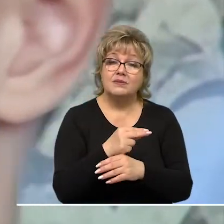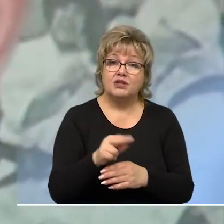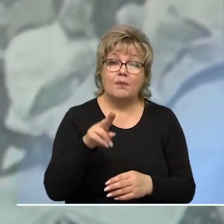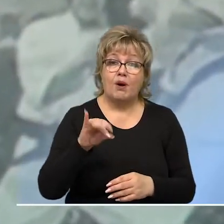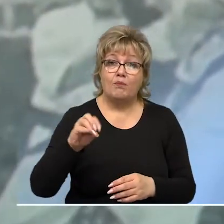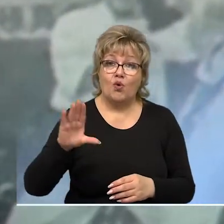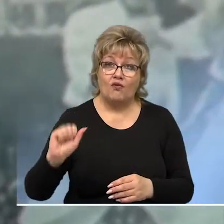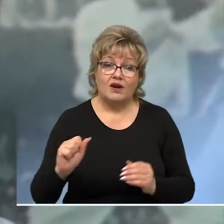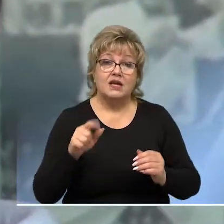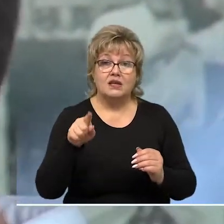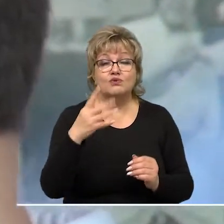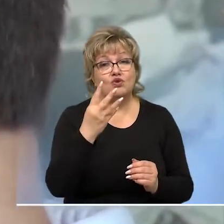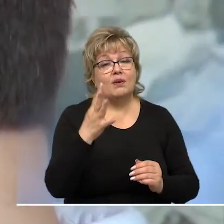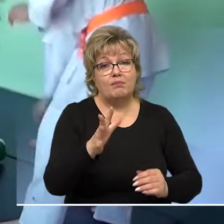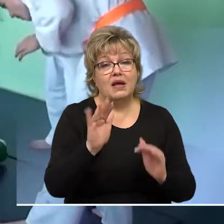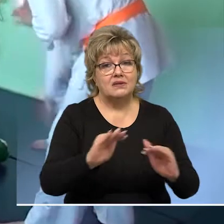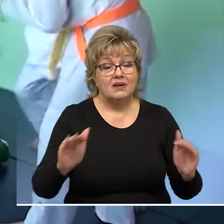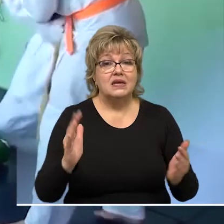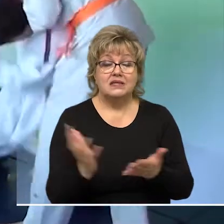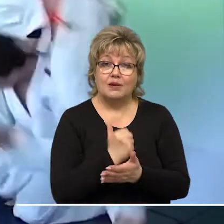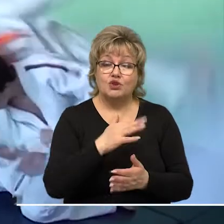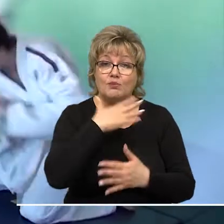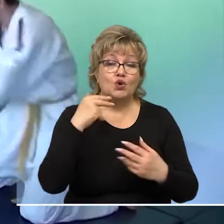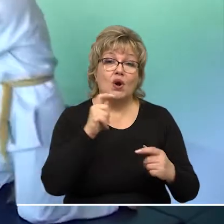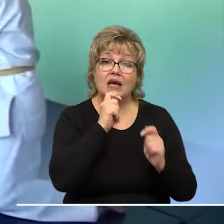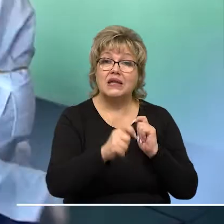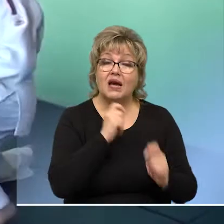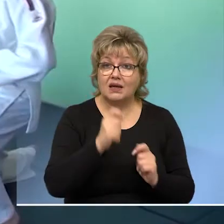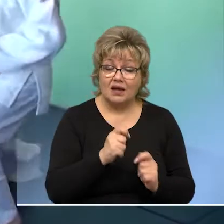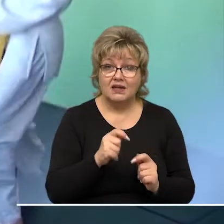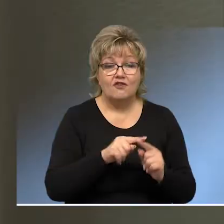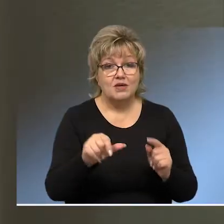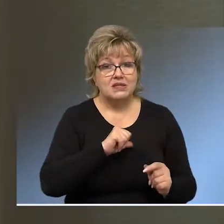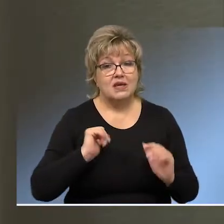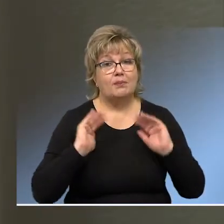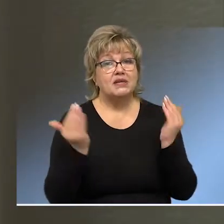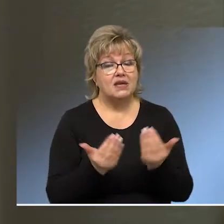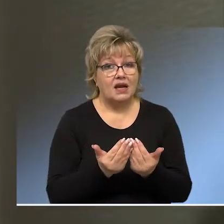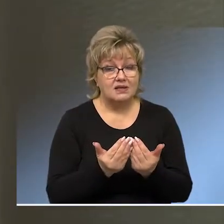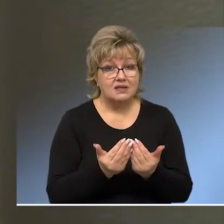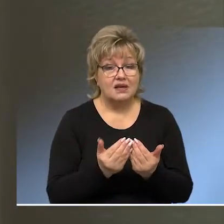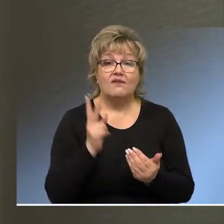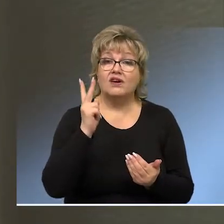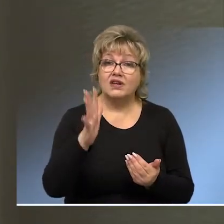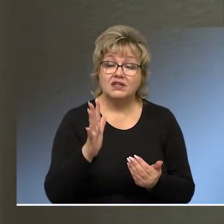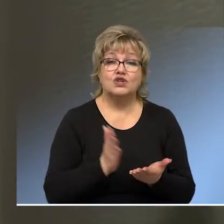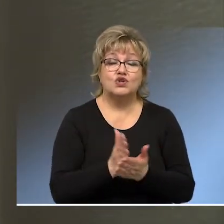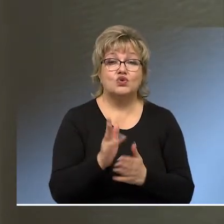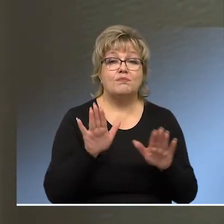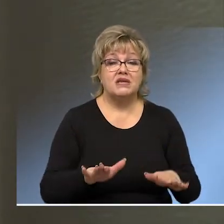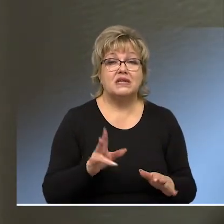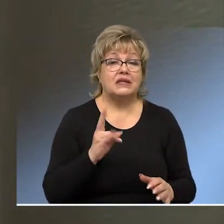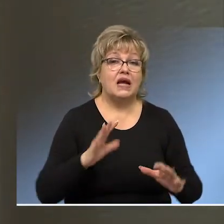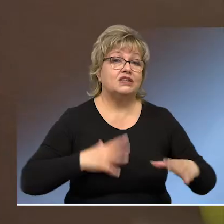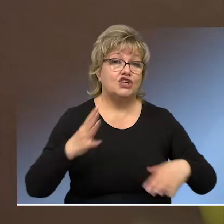Воспитанники Владислава Попова, а их у него 45, заработали немало наград на соревнованиях разного уровня. В период самоизоляции уголки квартир служат